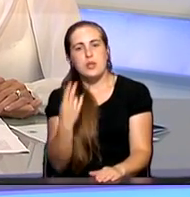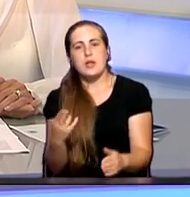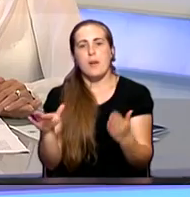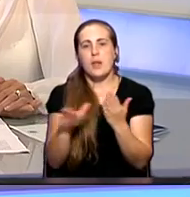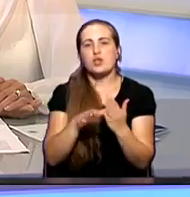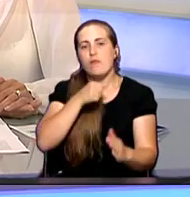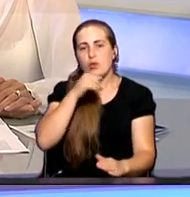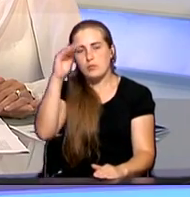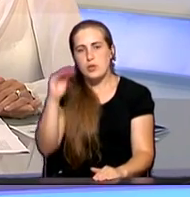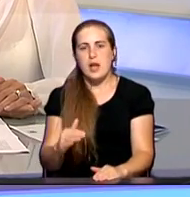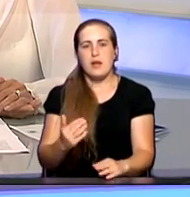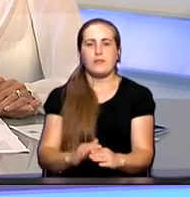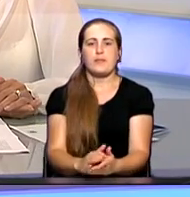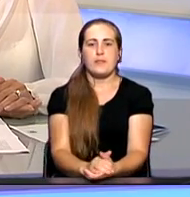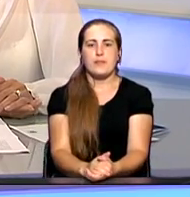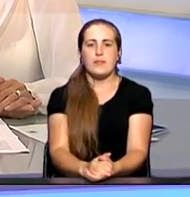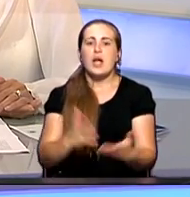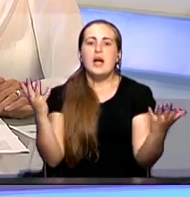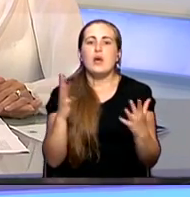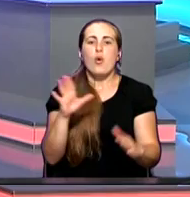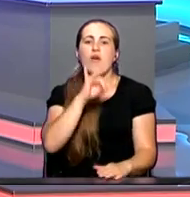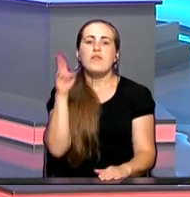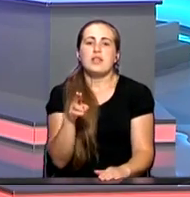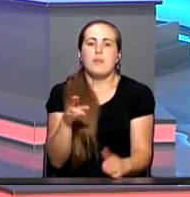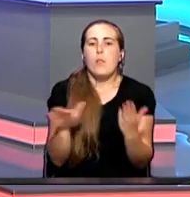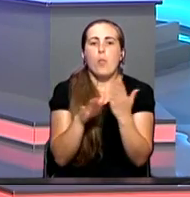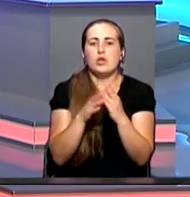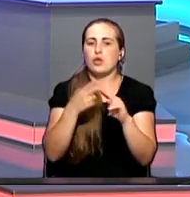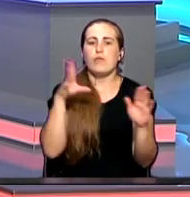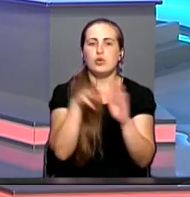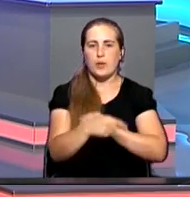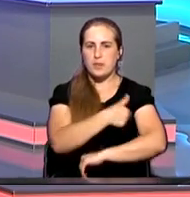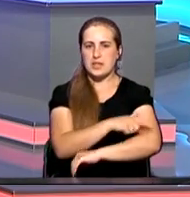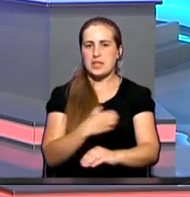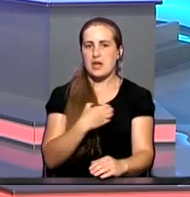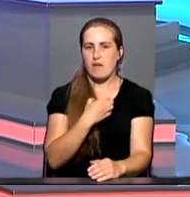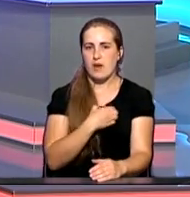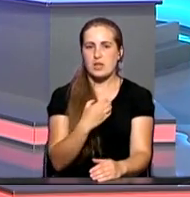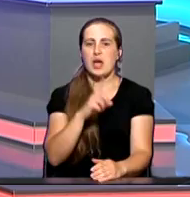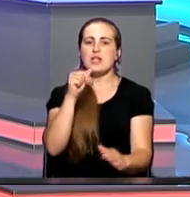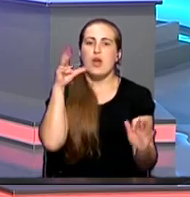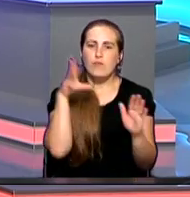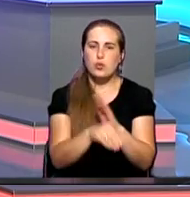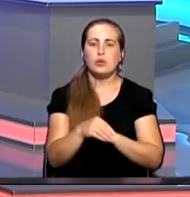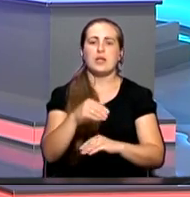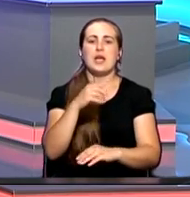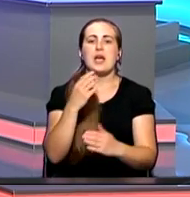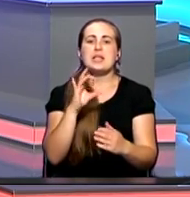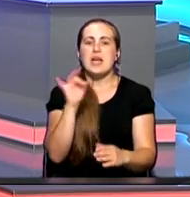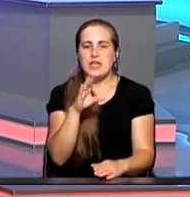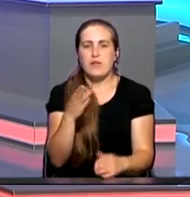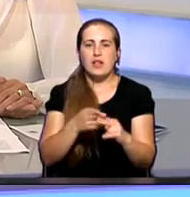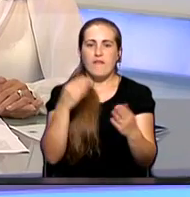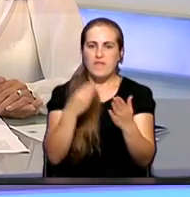положения застрахованного лица. А какие виды помощи включает это медицинское страхование? За счет средств обязательного медицинского страхования